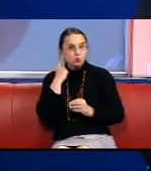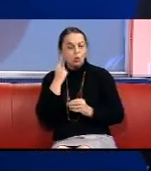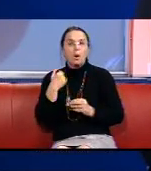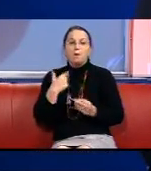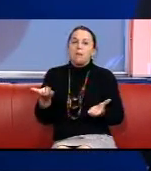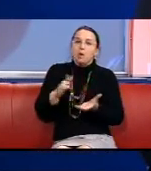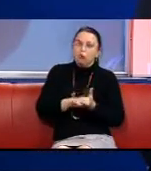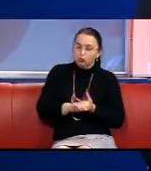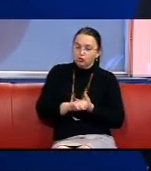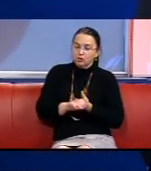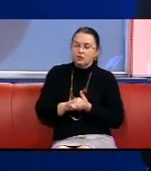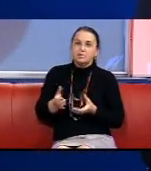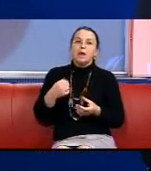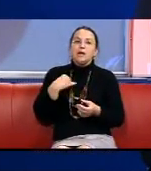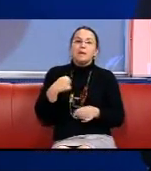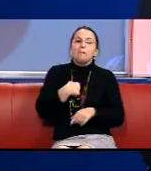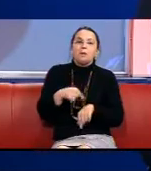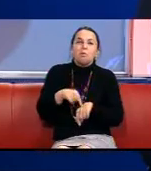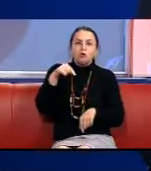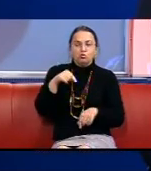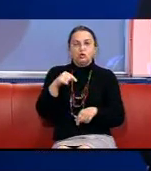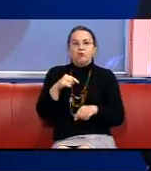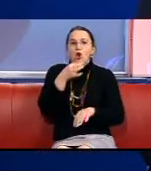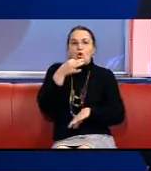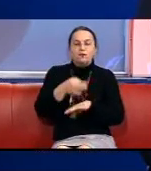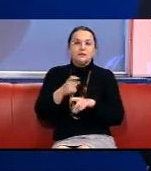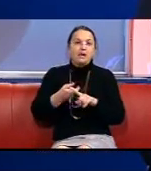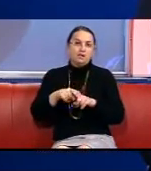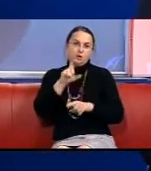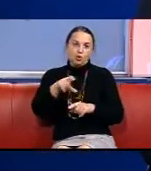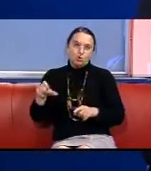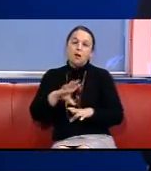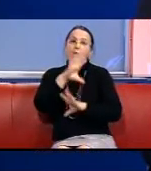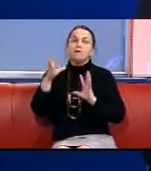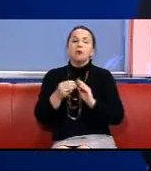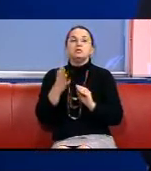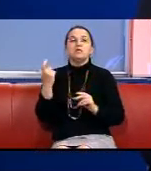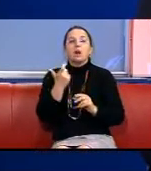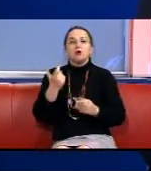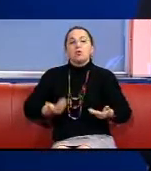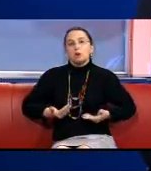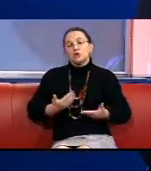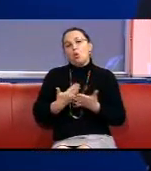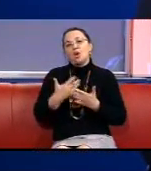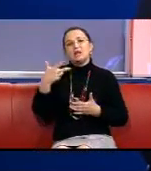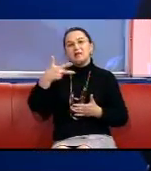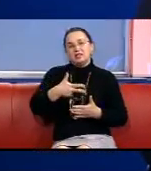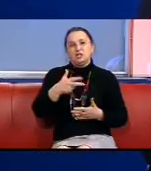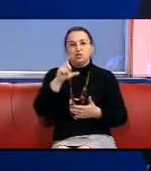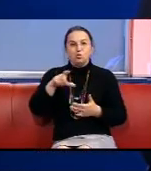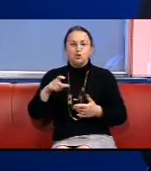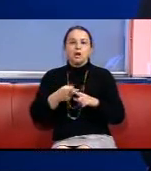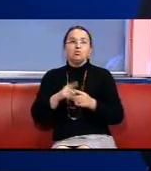і ми почувствували відповідальність за цих людей Вообще, в місті Харків проживає около трьох тисяч людей, які мають